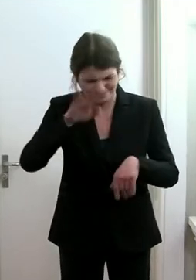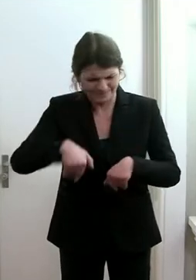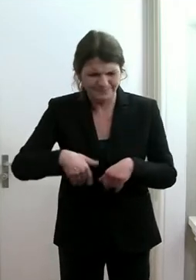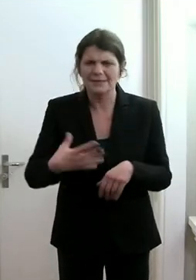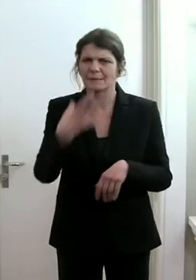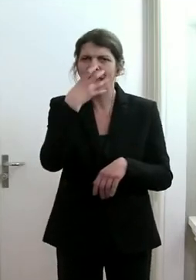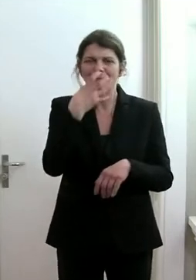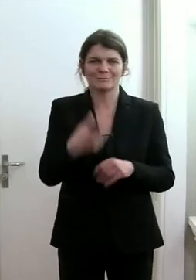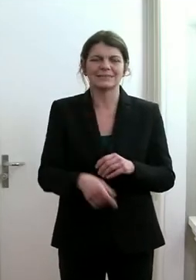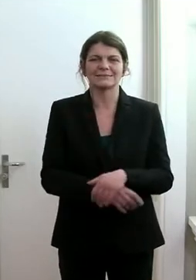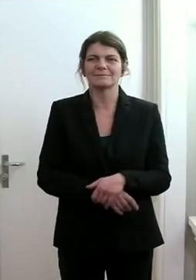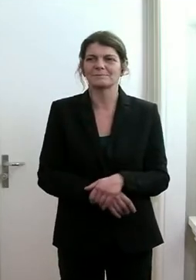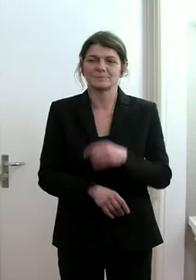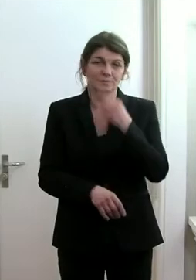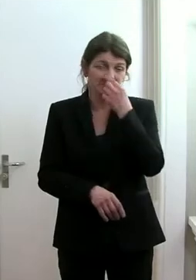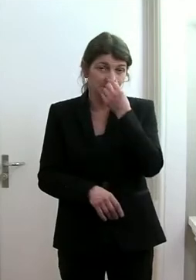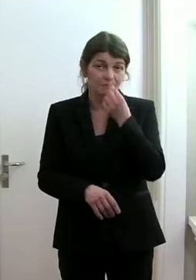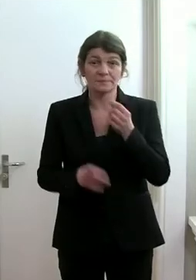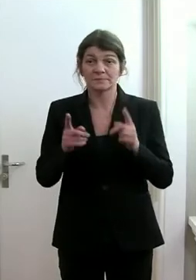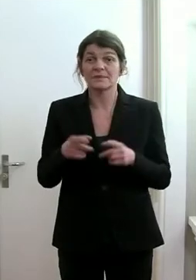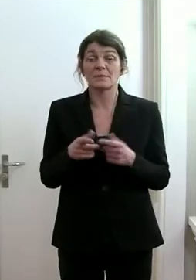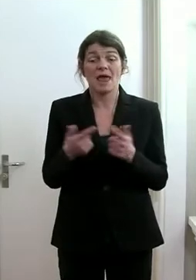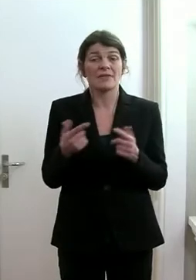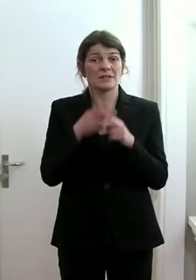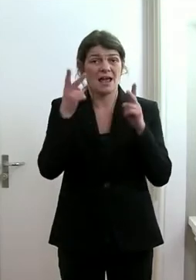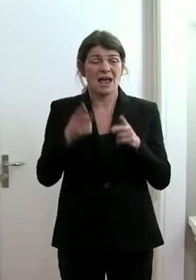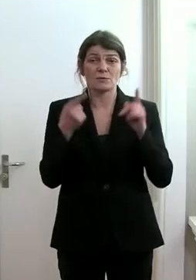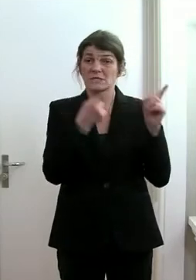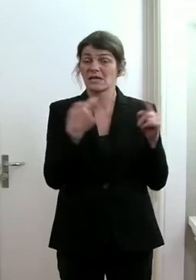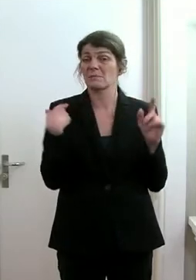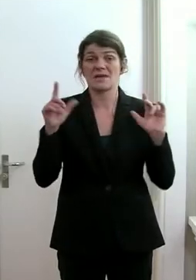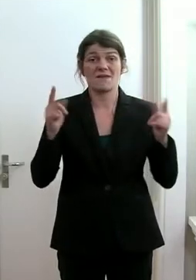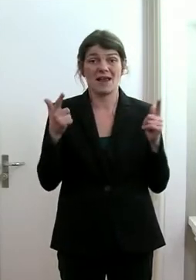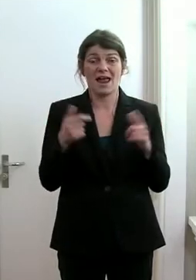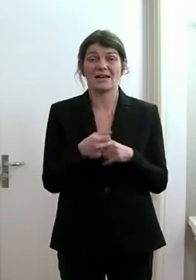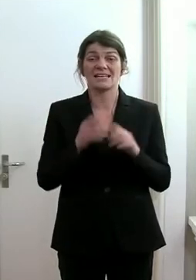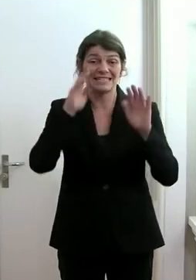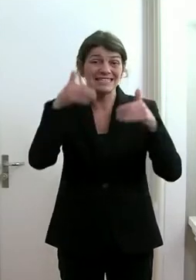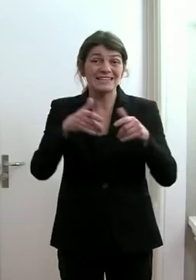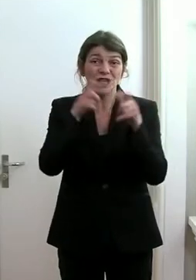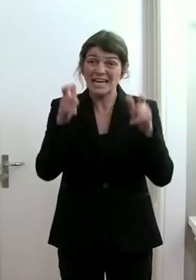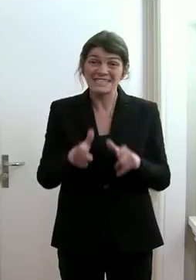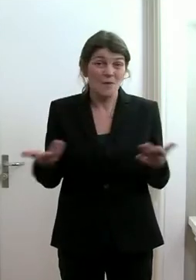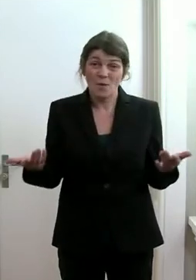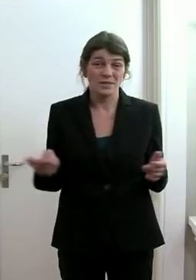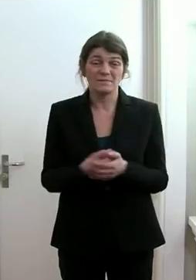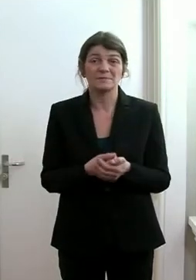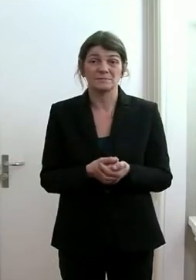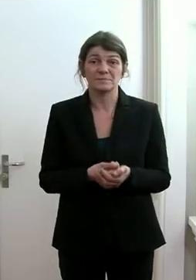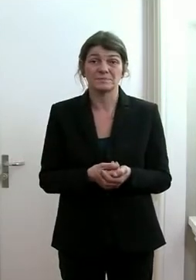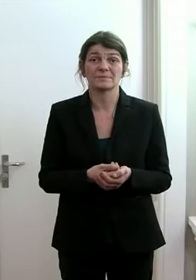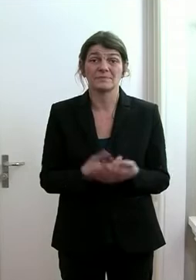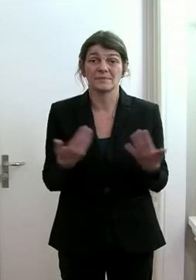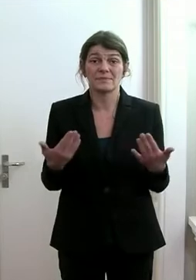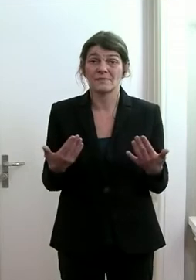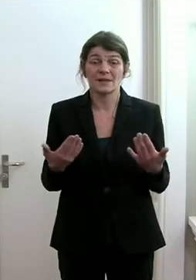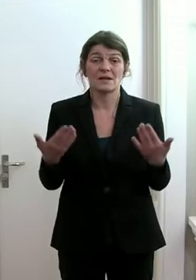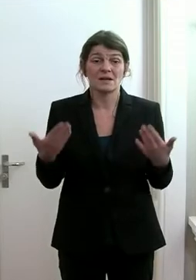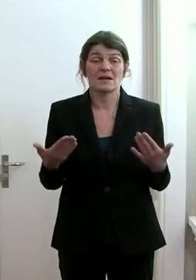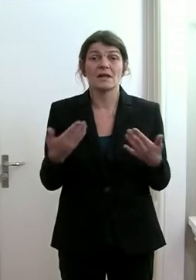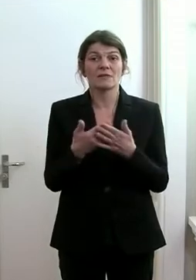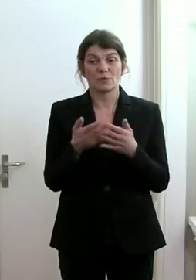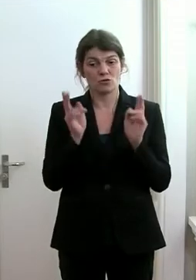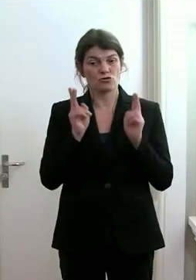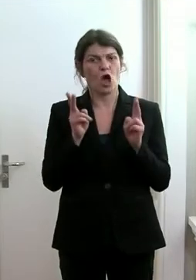Beatmet. Wir haben am Landesspital keine Intensivstation. Also es ist unter